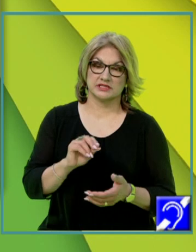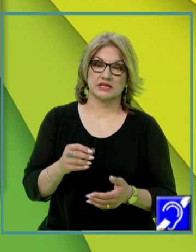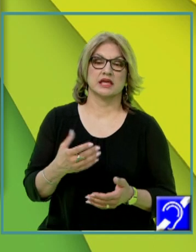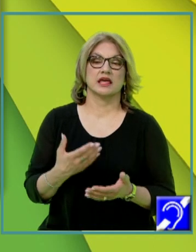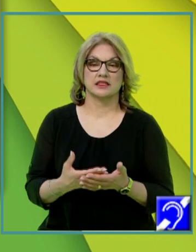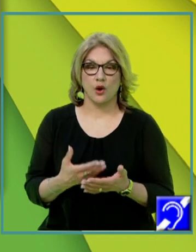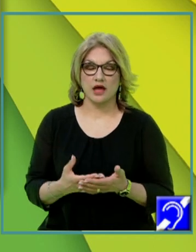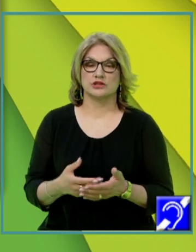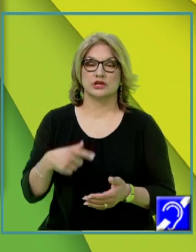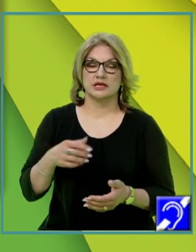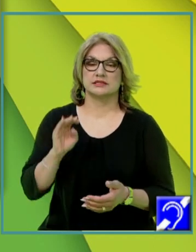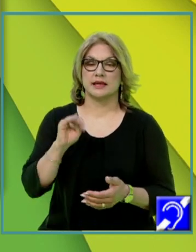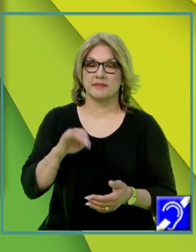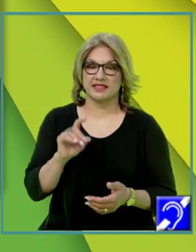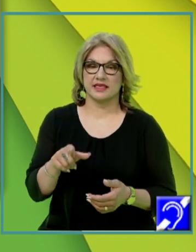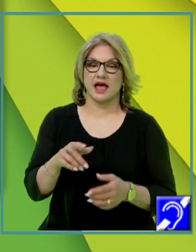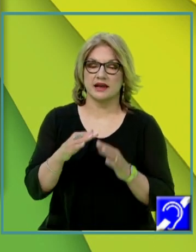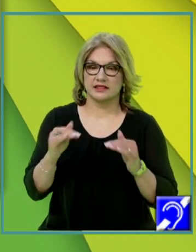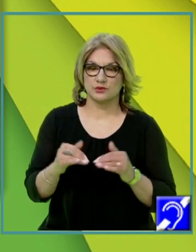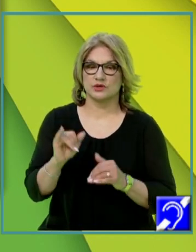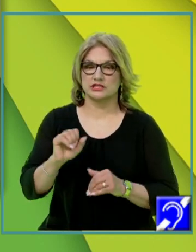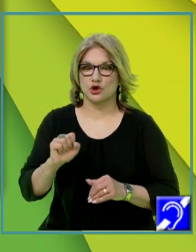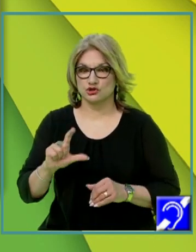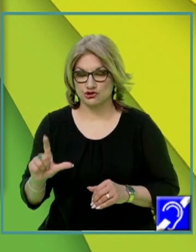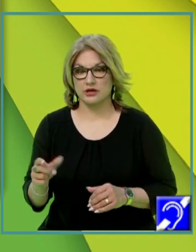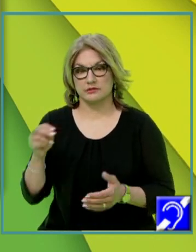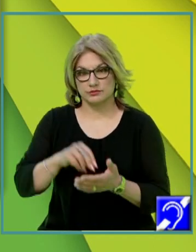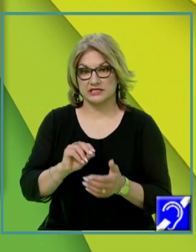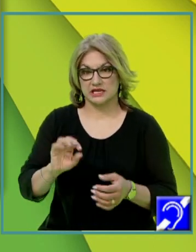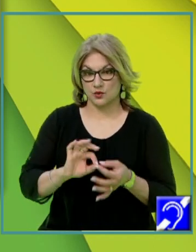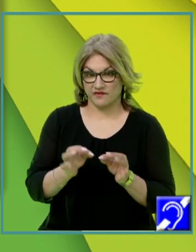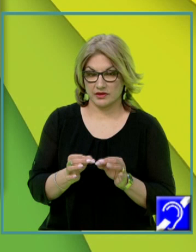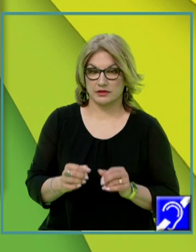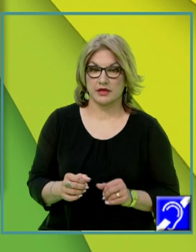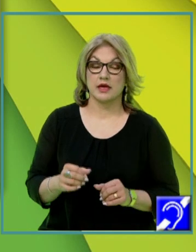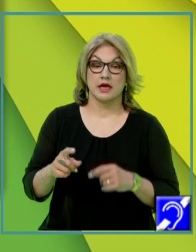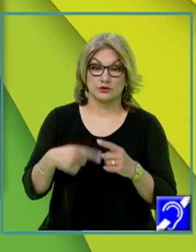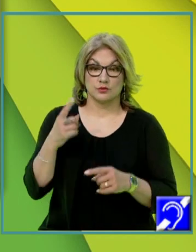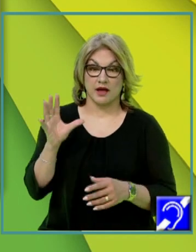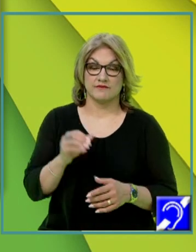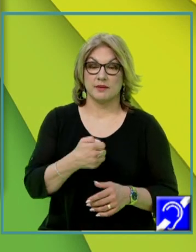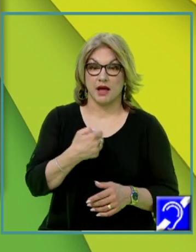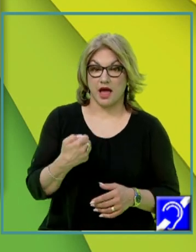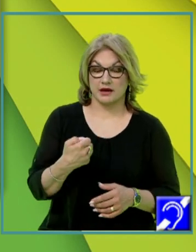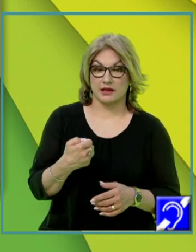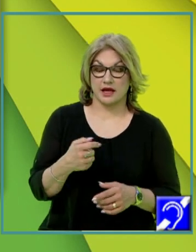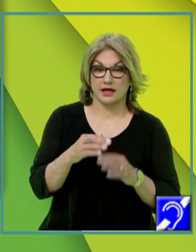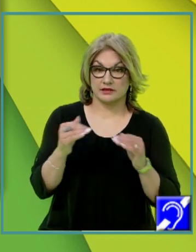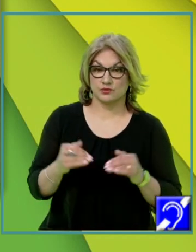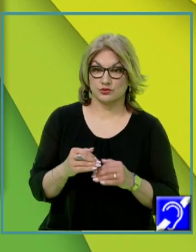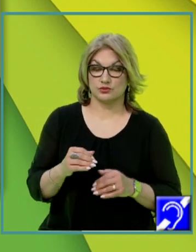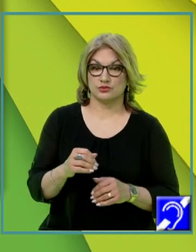este mediană în triunghi isoscel și atunci putem să aflăm aria triunghiului AE-C,